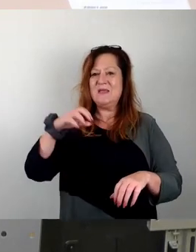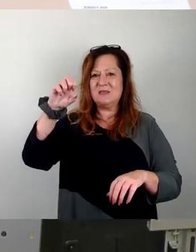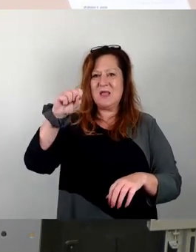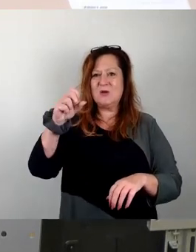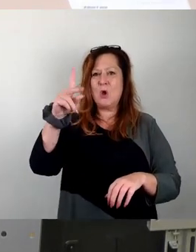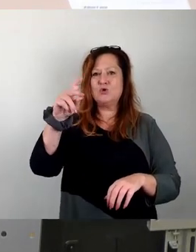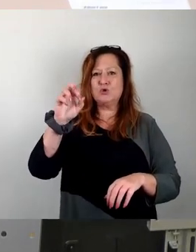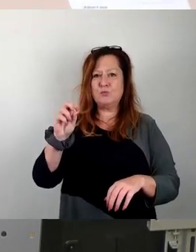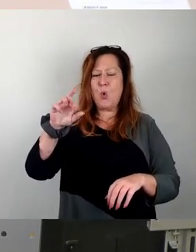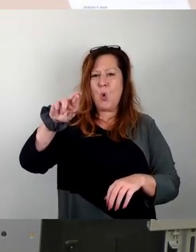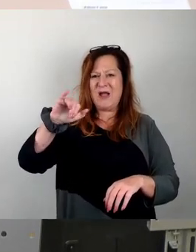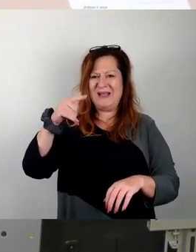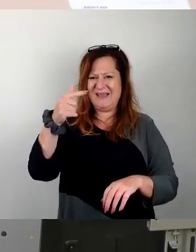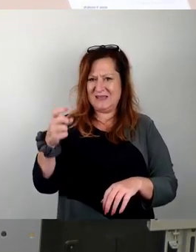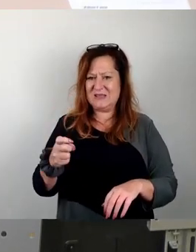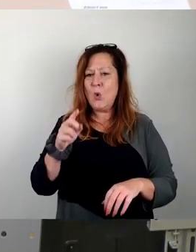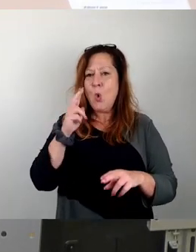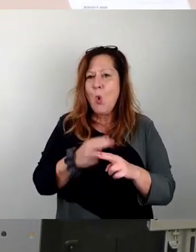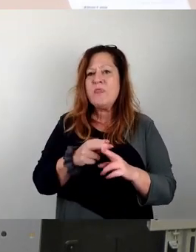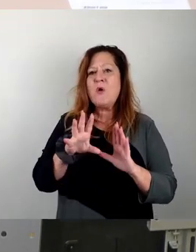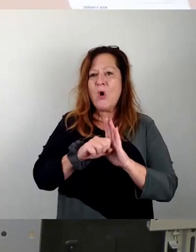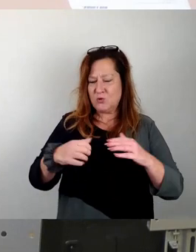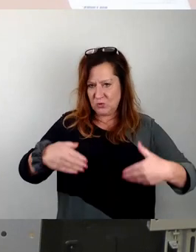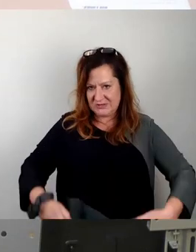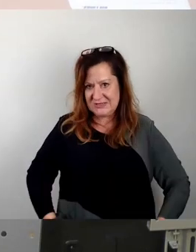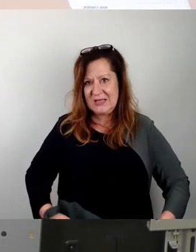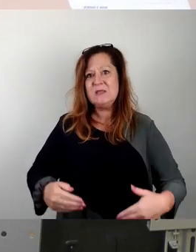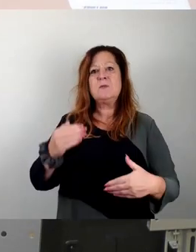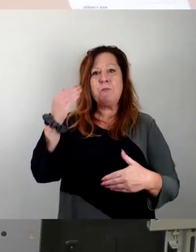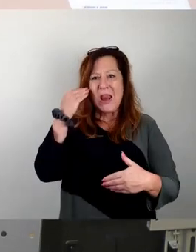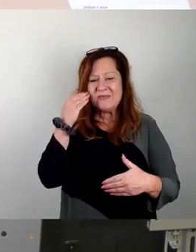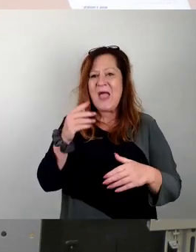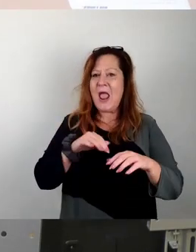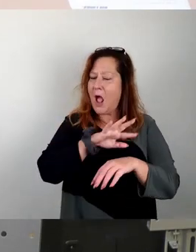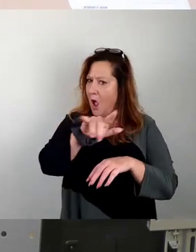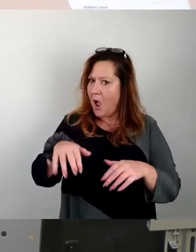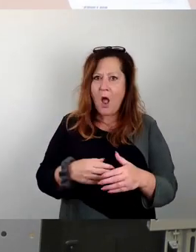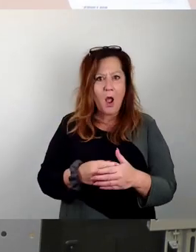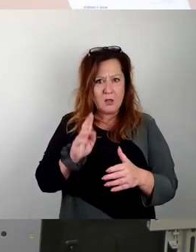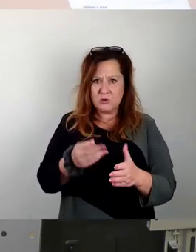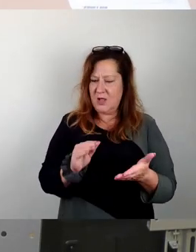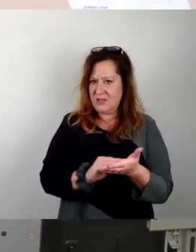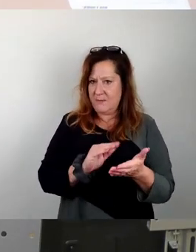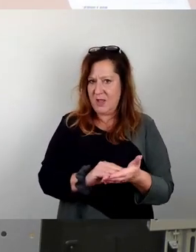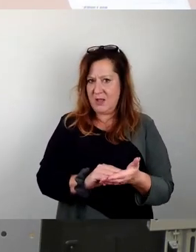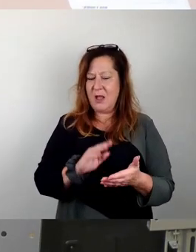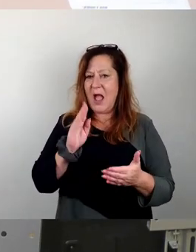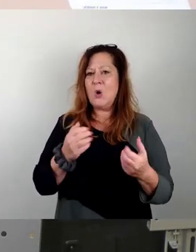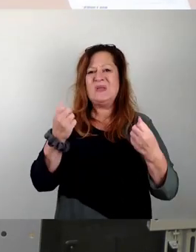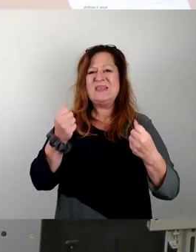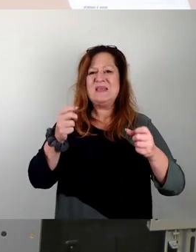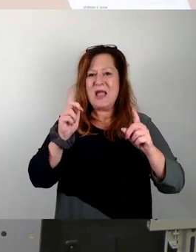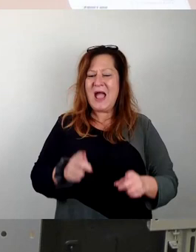Vollzugsdienstes, des Betreibers der Unterkunft und der Polizei zu erarbeiten. Insbesondere sollen hierbei Aspekte der Sicherheit und